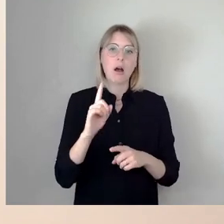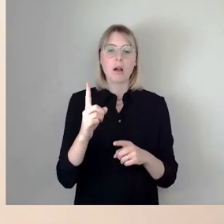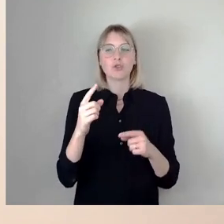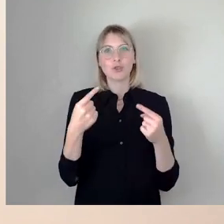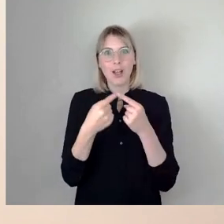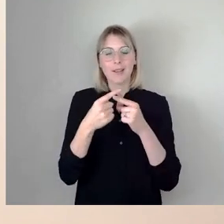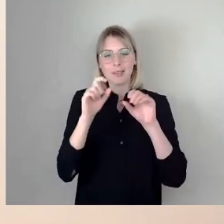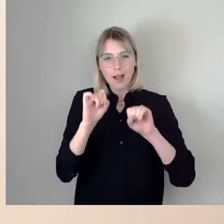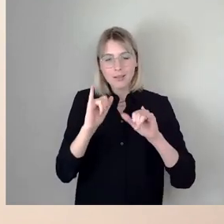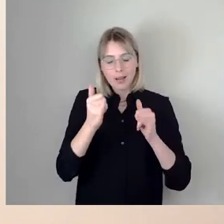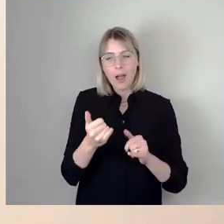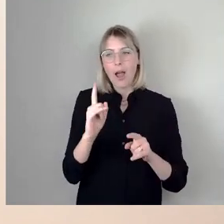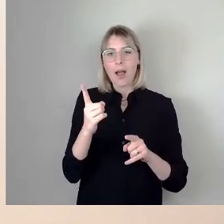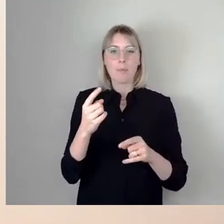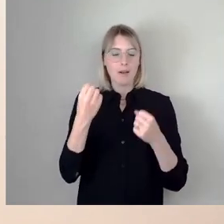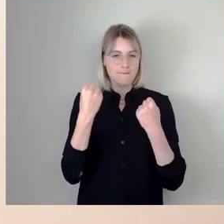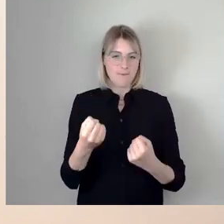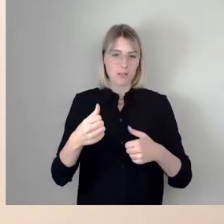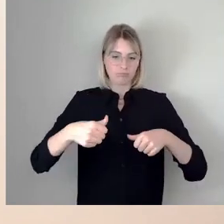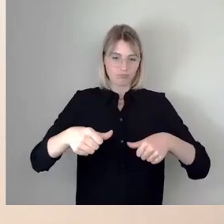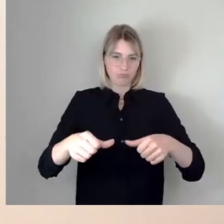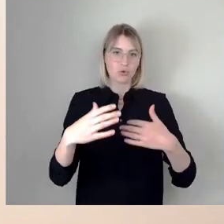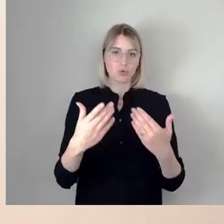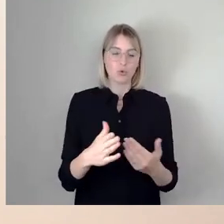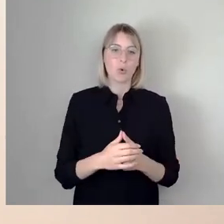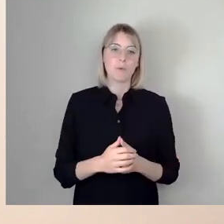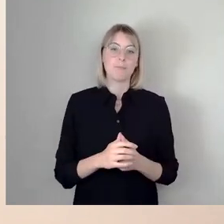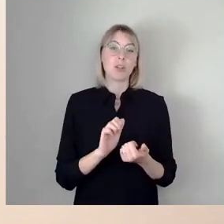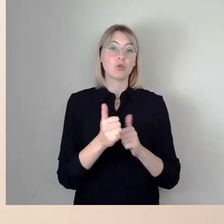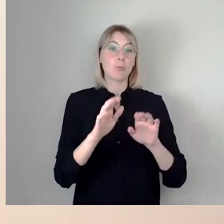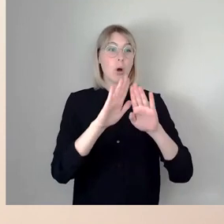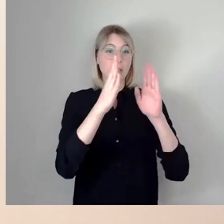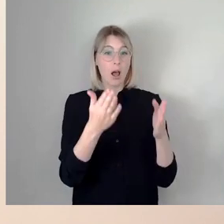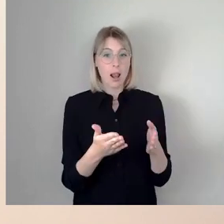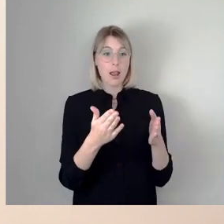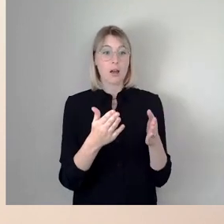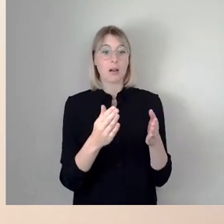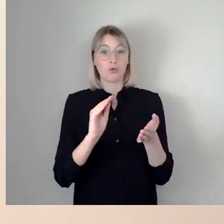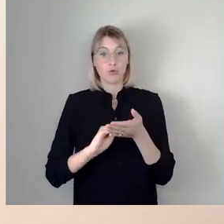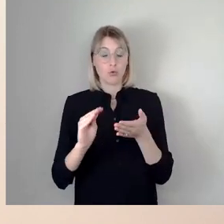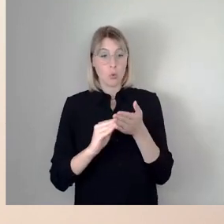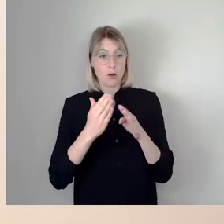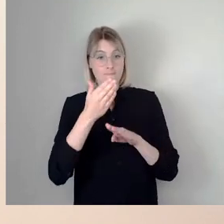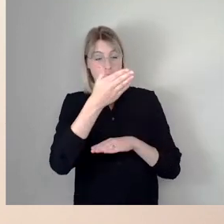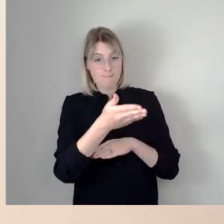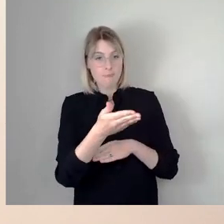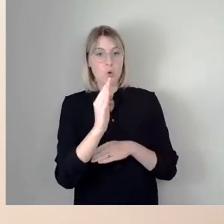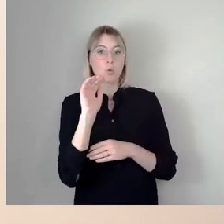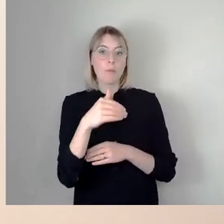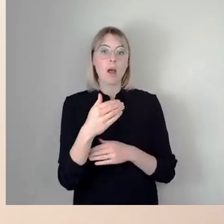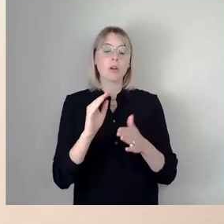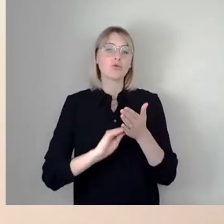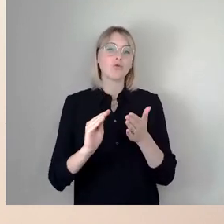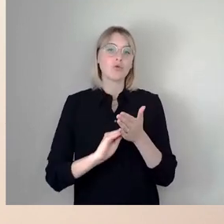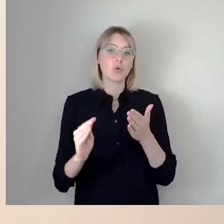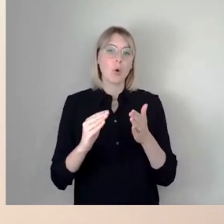befestigt ist. Der Zugang zur Sporthalle von den Schülern wird also über das Schulgelände des BSZ sichergestellt.